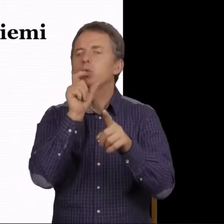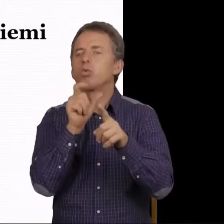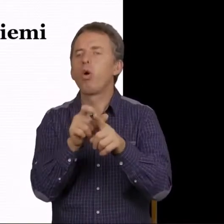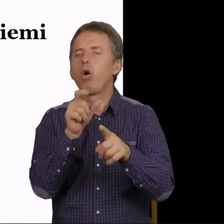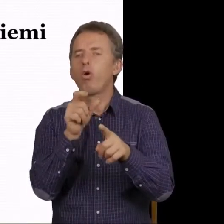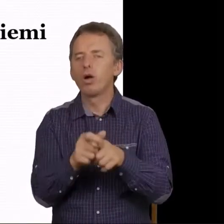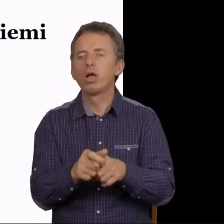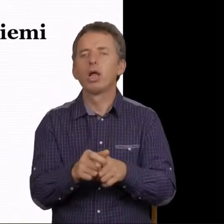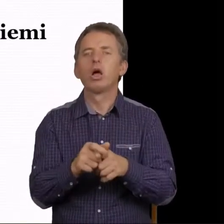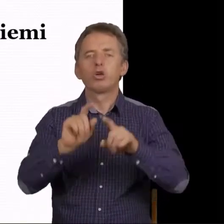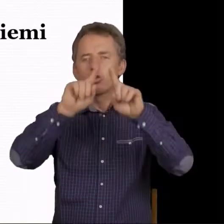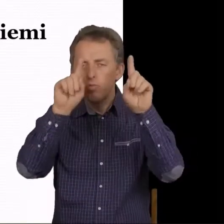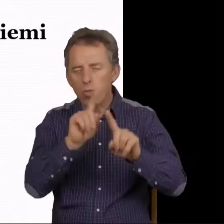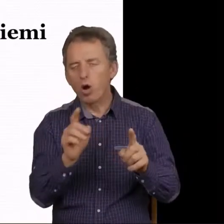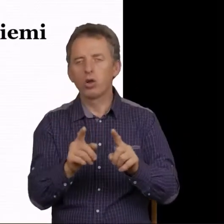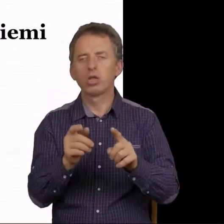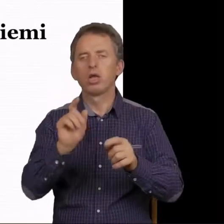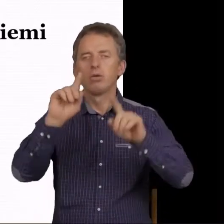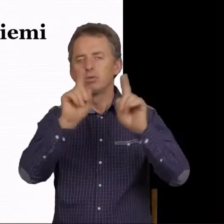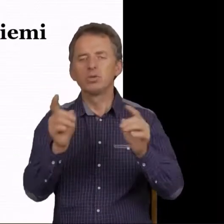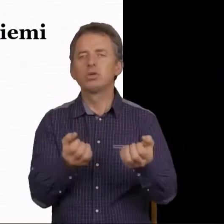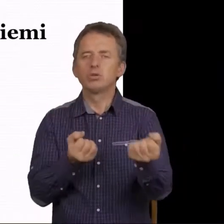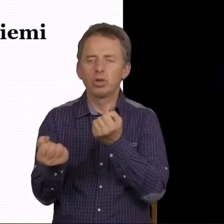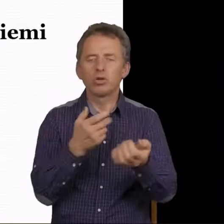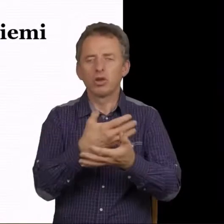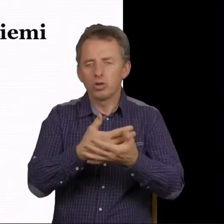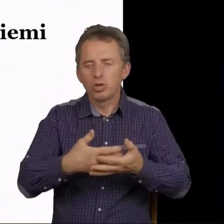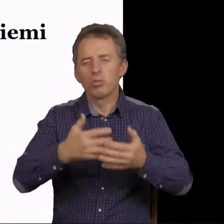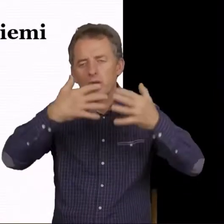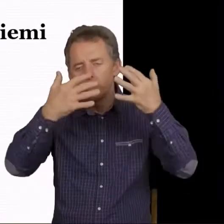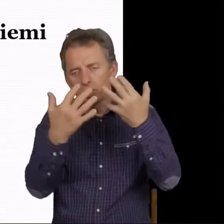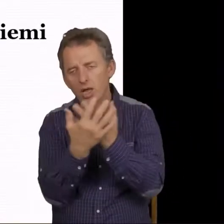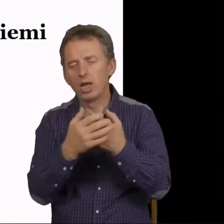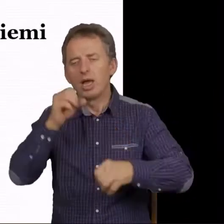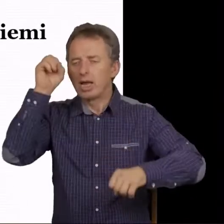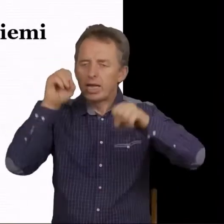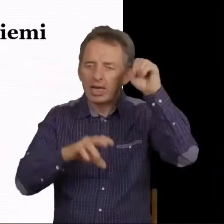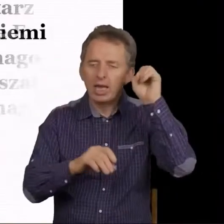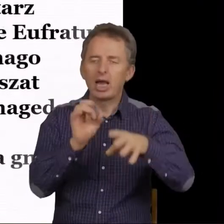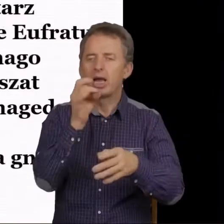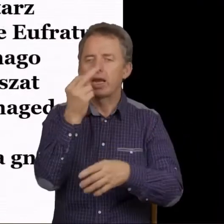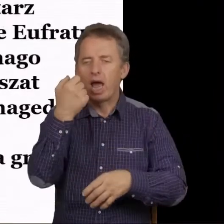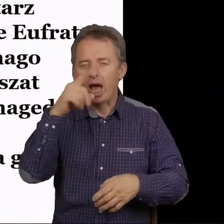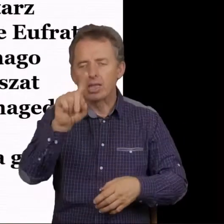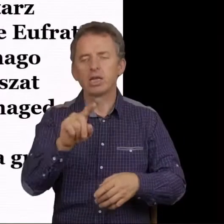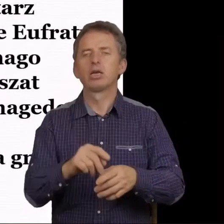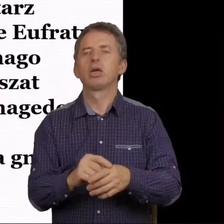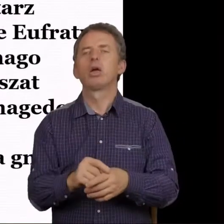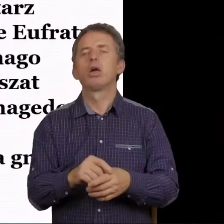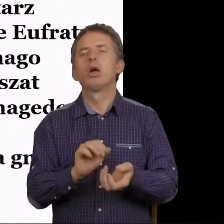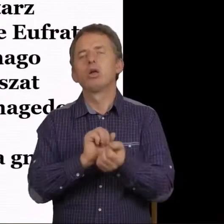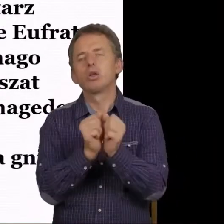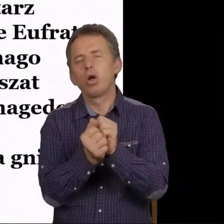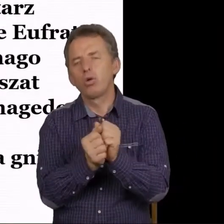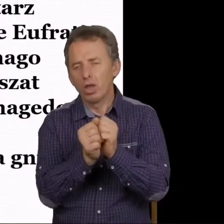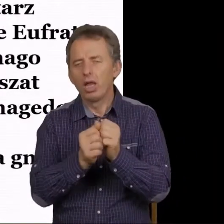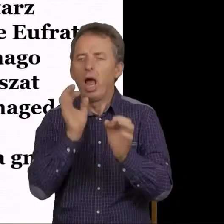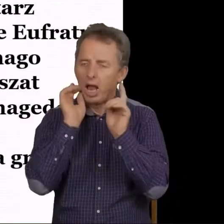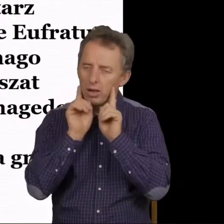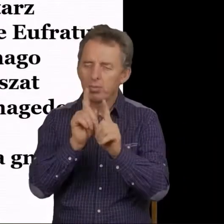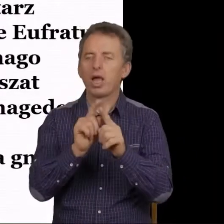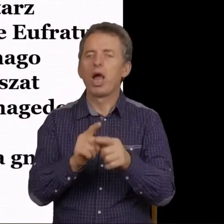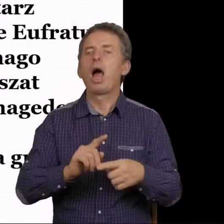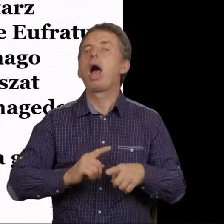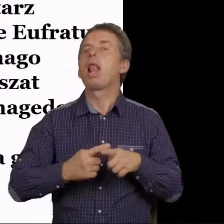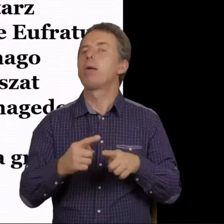grzmoty, błyskawice, trzęsienia ziemi, ciemność, grat, prawda? Są też ewidentne elementy